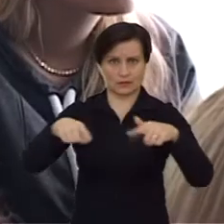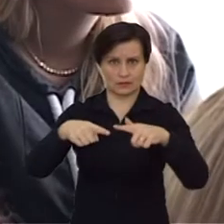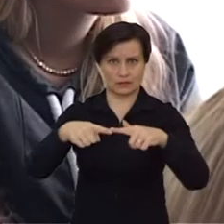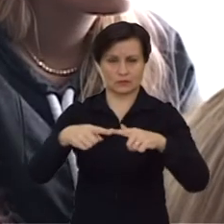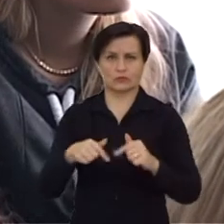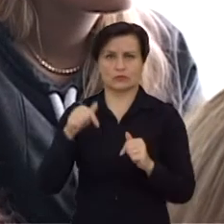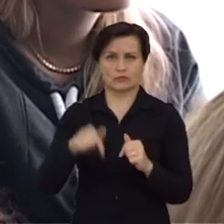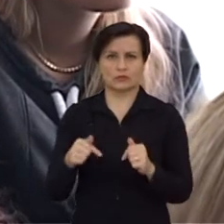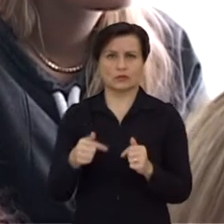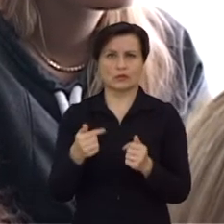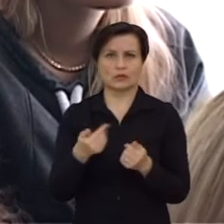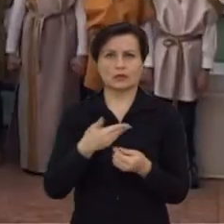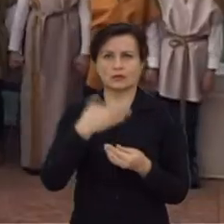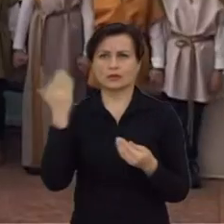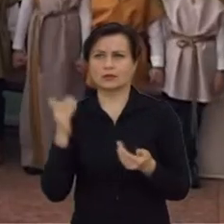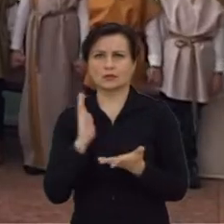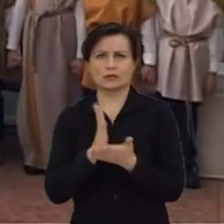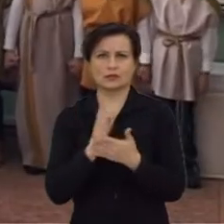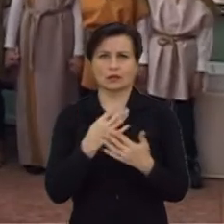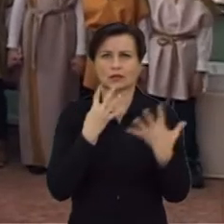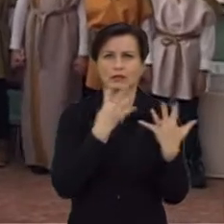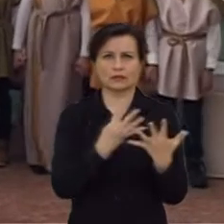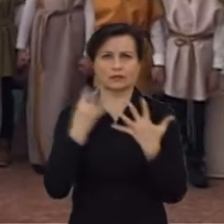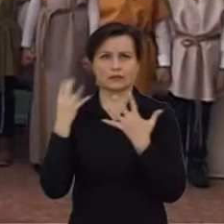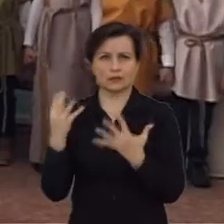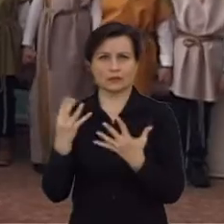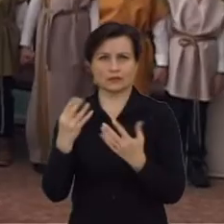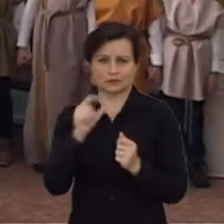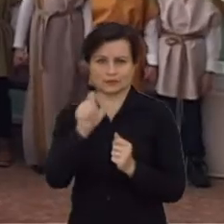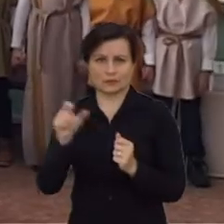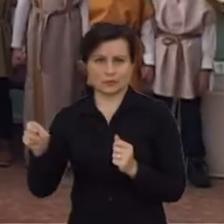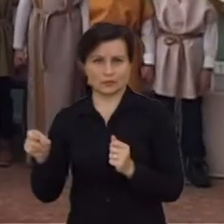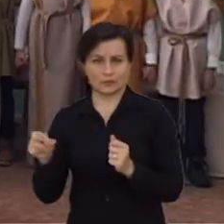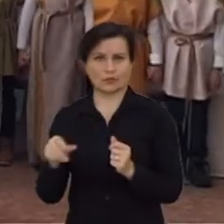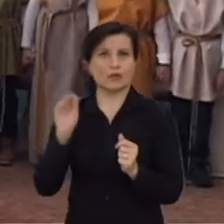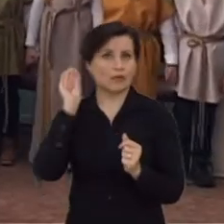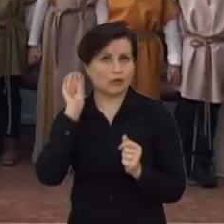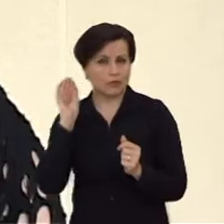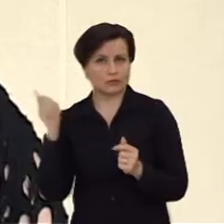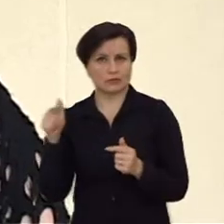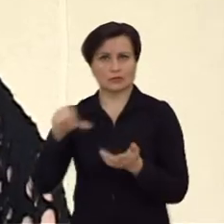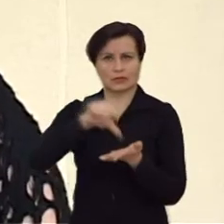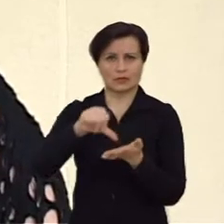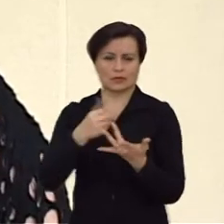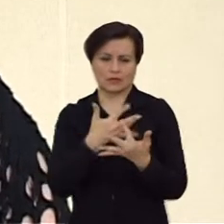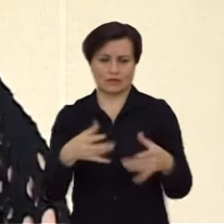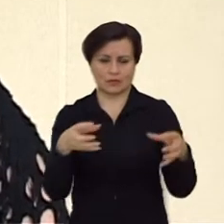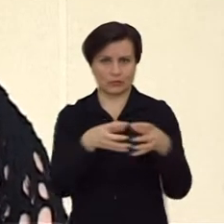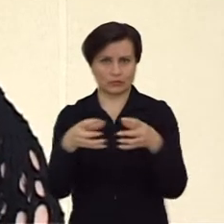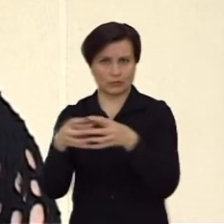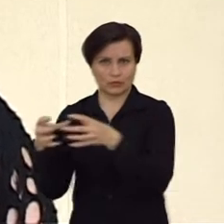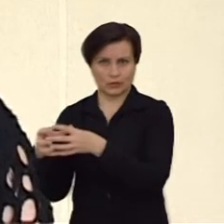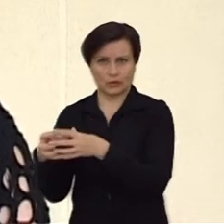Mes šiai dienai turime apie 99 klausytojos, kurie irgi dalyvauja įvairiuose